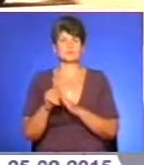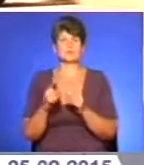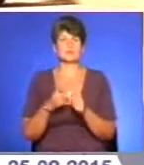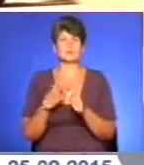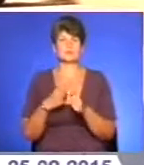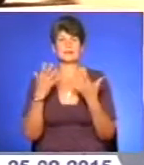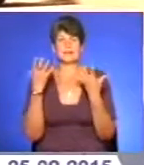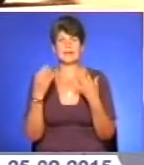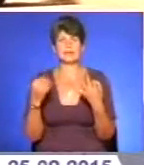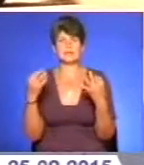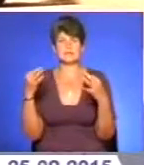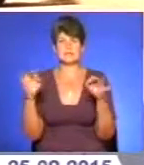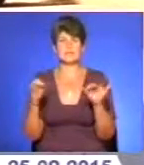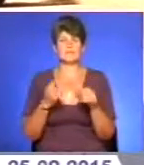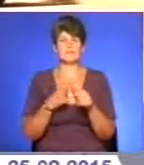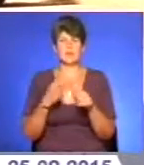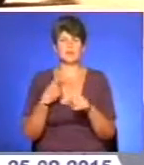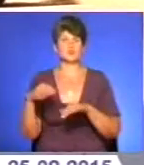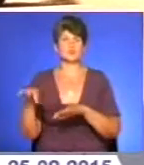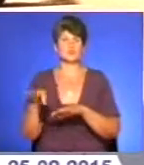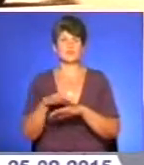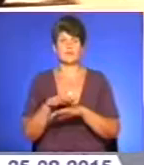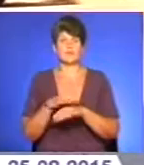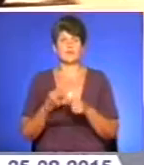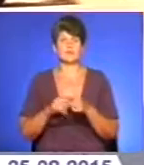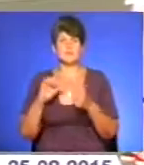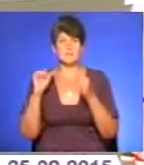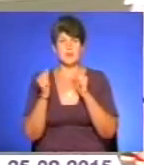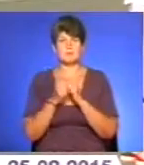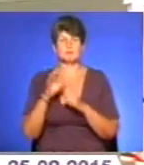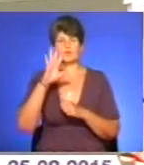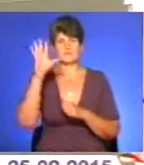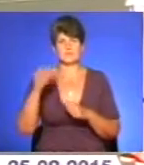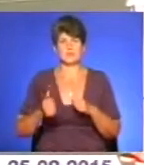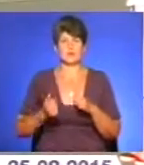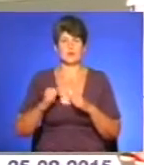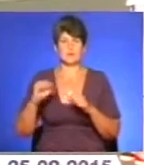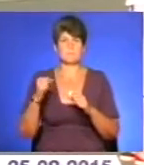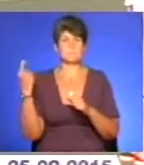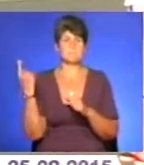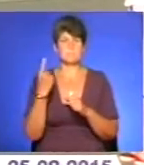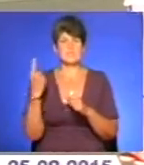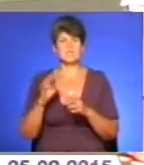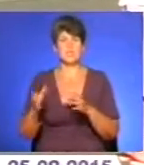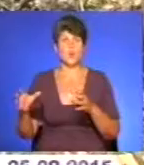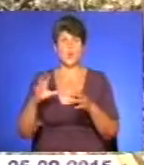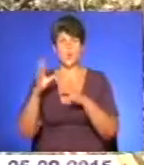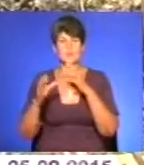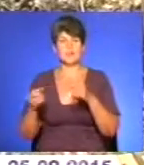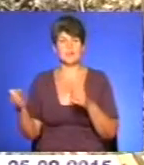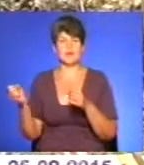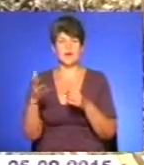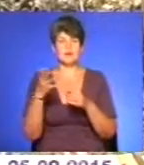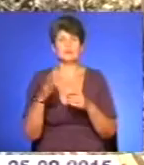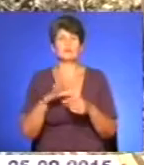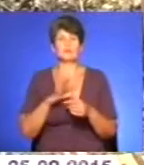День незалежності в ім'я чоловіка, але це пам'ять про всі герої. Перший символічний удар по м'ячу зробив батько